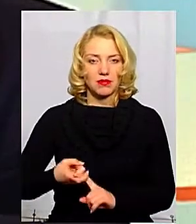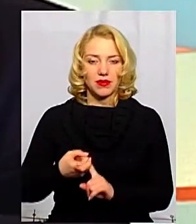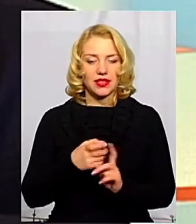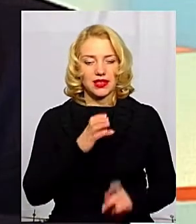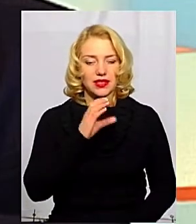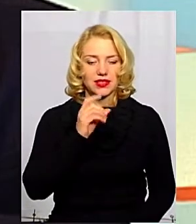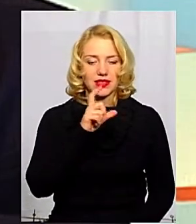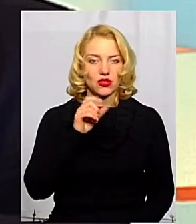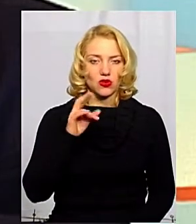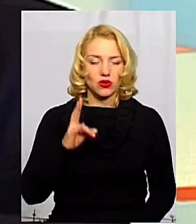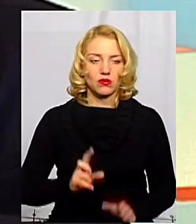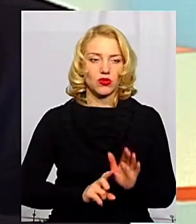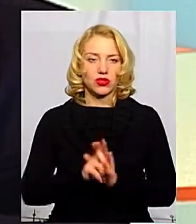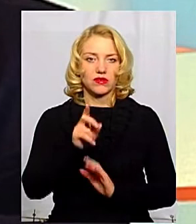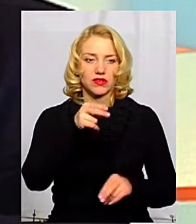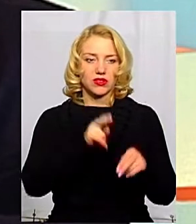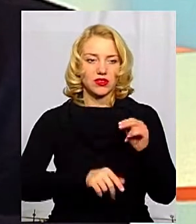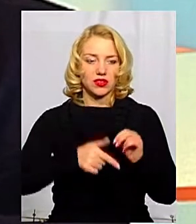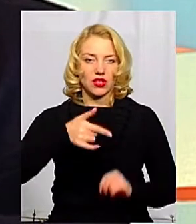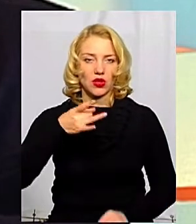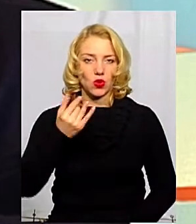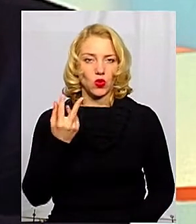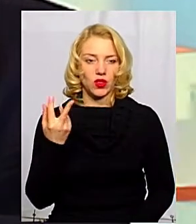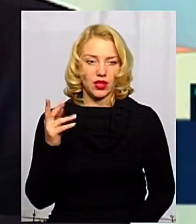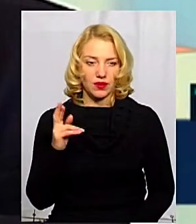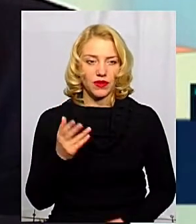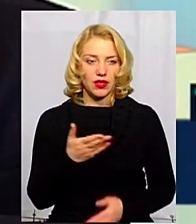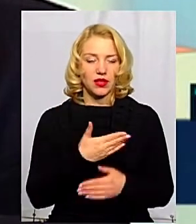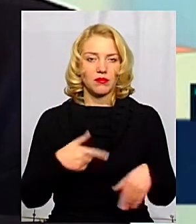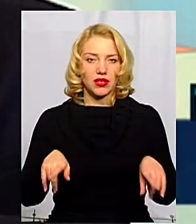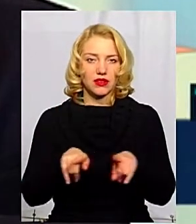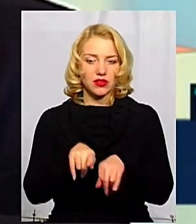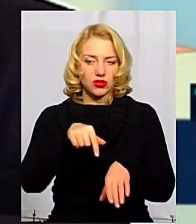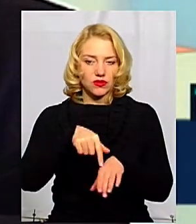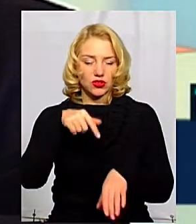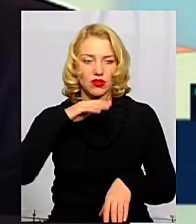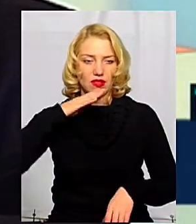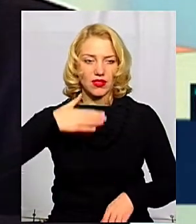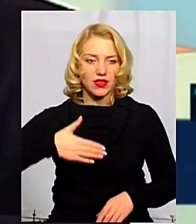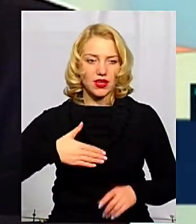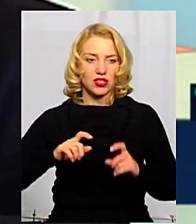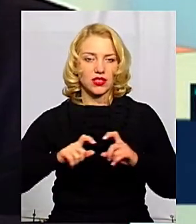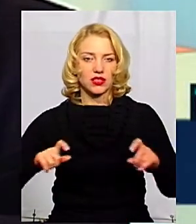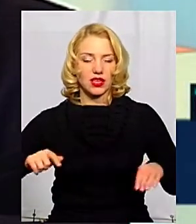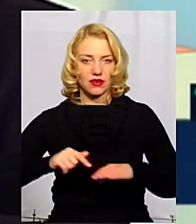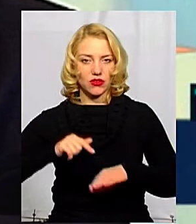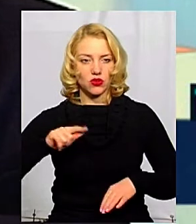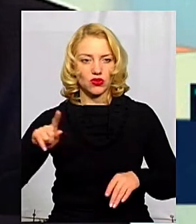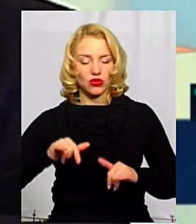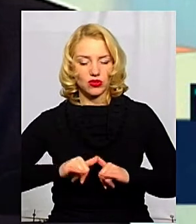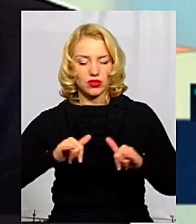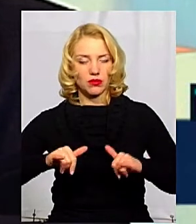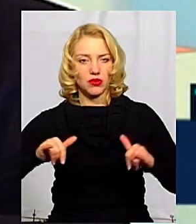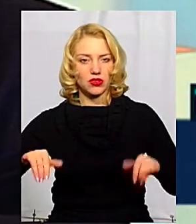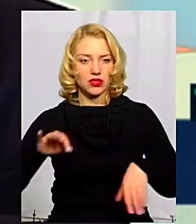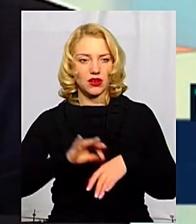грудня. І можна сказати, що ми теж відчули, наш заклад суттєво відчув, що йде збільшення